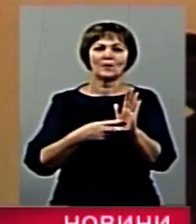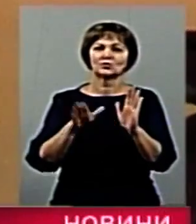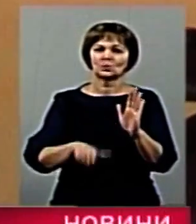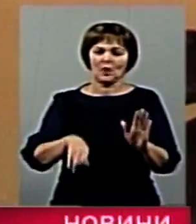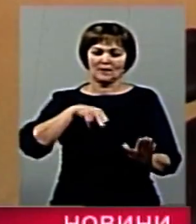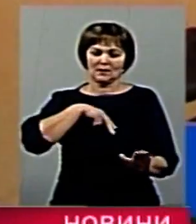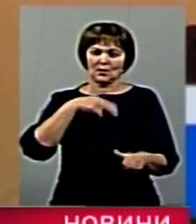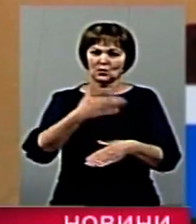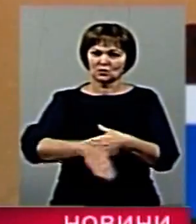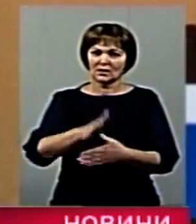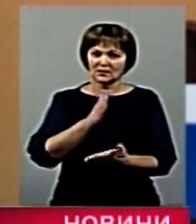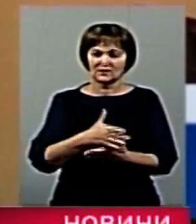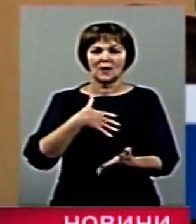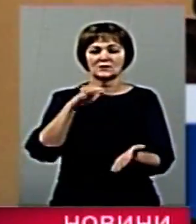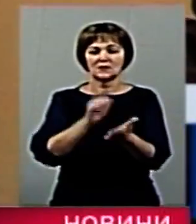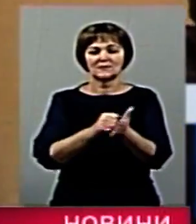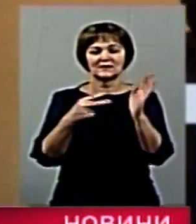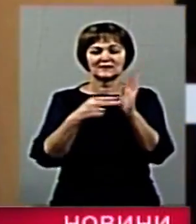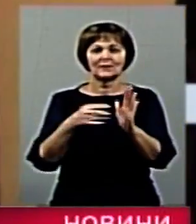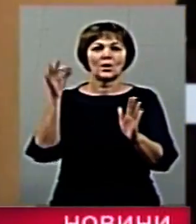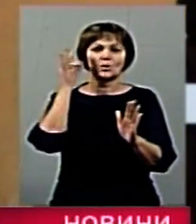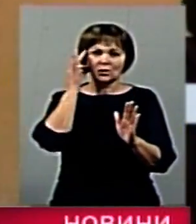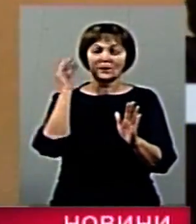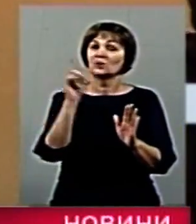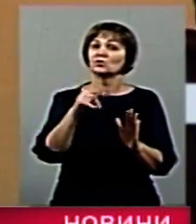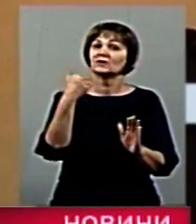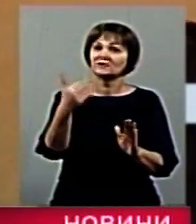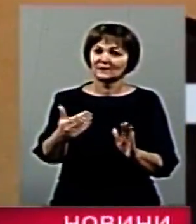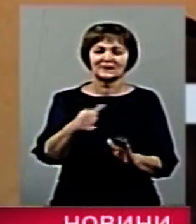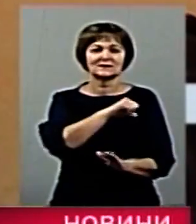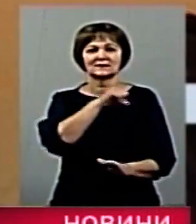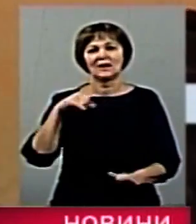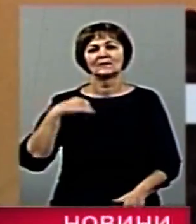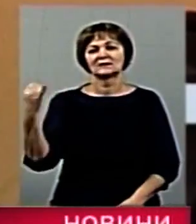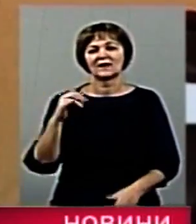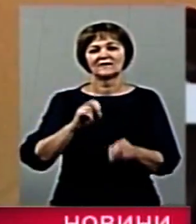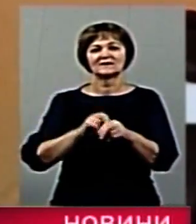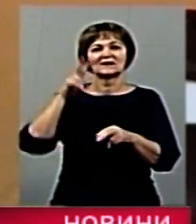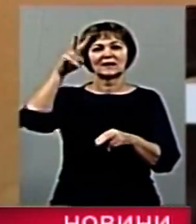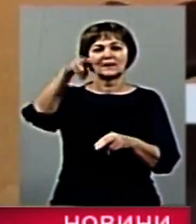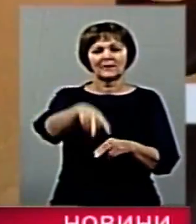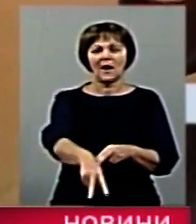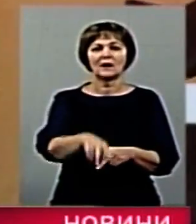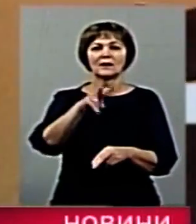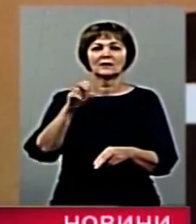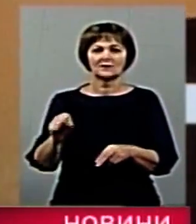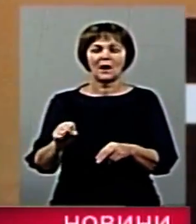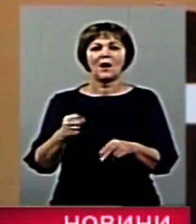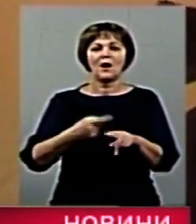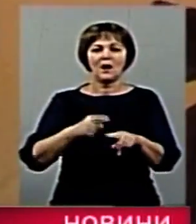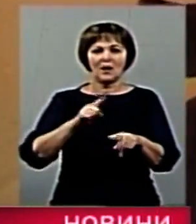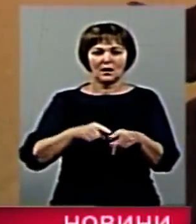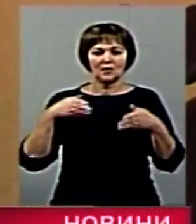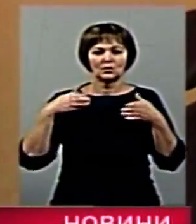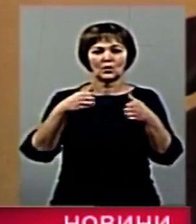Займаюся вже сім років. Чого тобі найцікавіше у стрибках на доріжці? Ну,